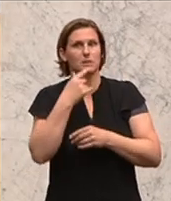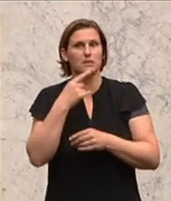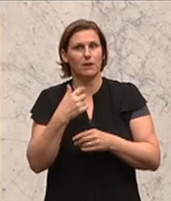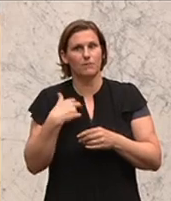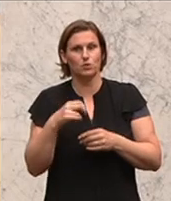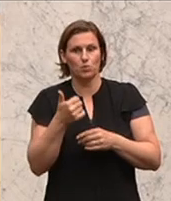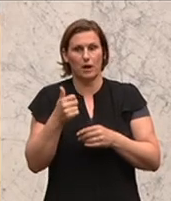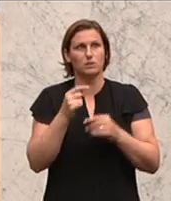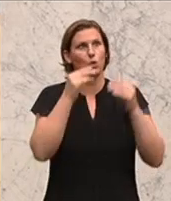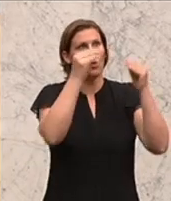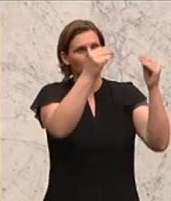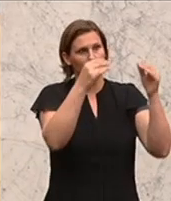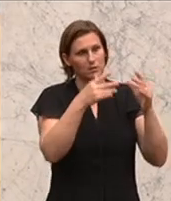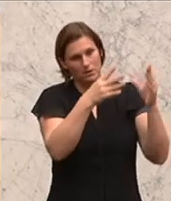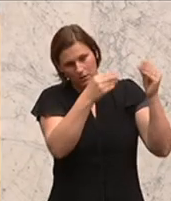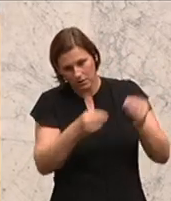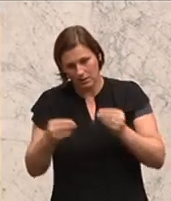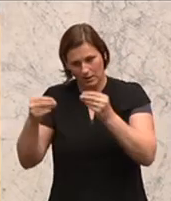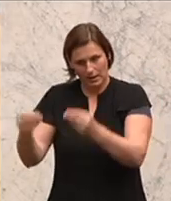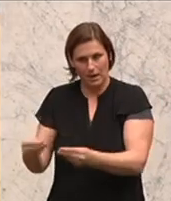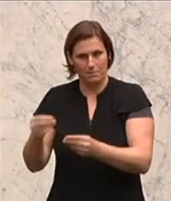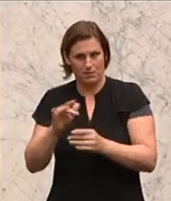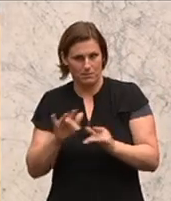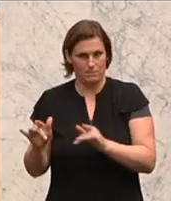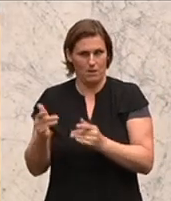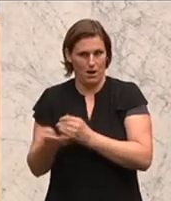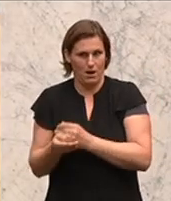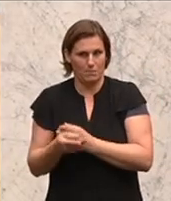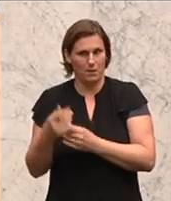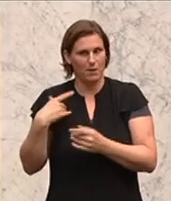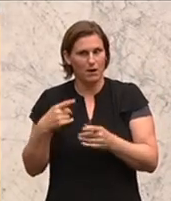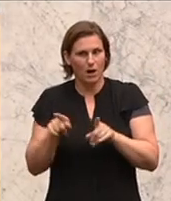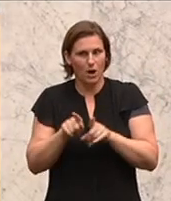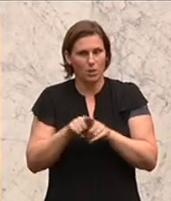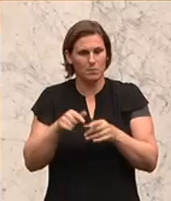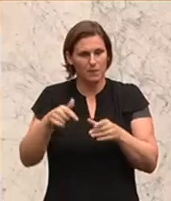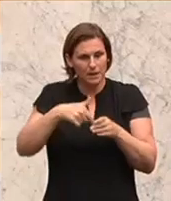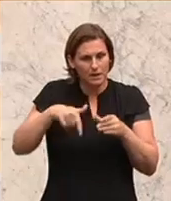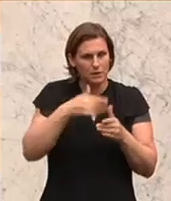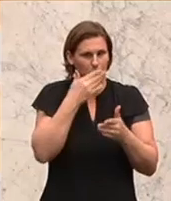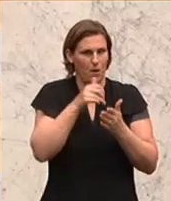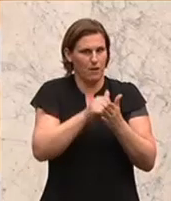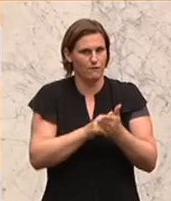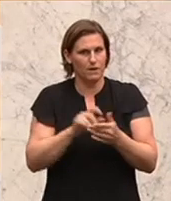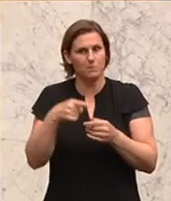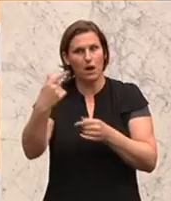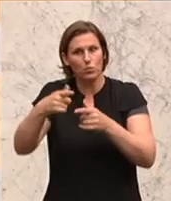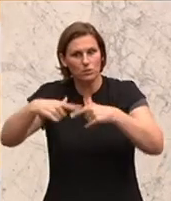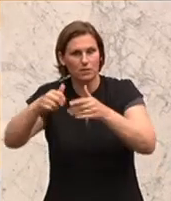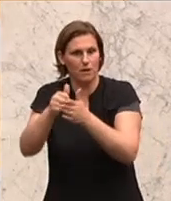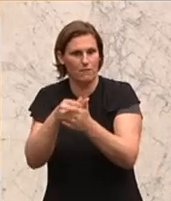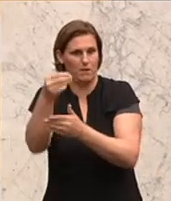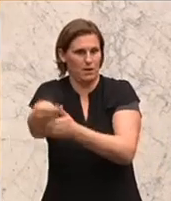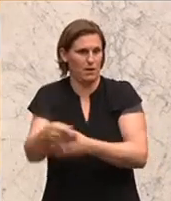behaupten, von oben nach unten. Und Sie verteilen leider auch vom Inländer zum Ausländer. Sonst könnte es nicht immer noch der Fall sein, dass wir Hunderte